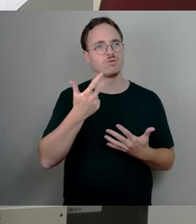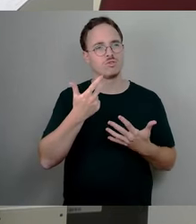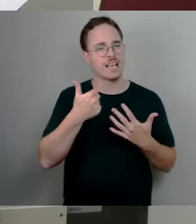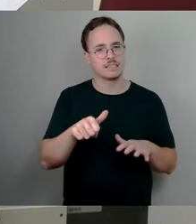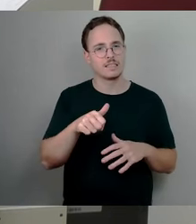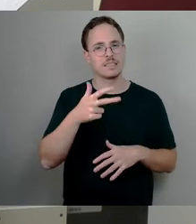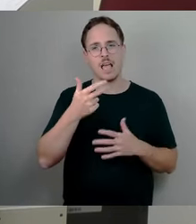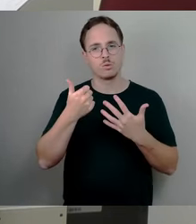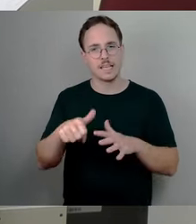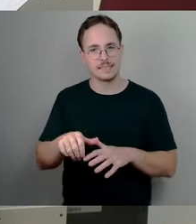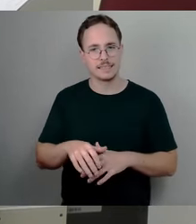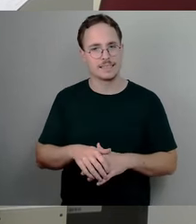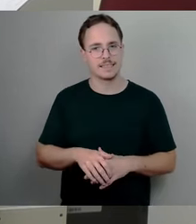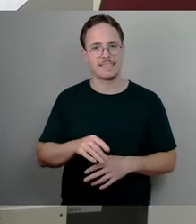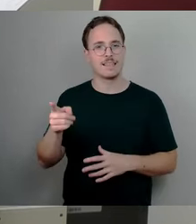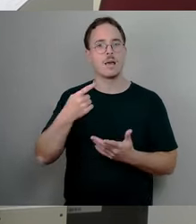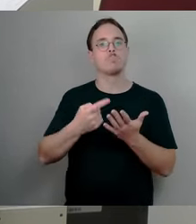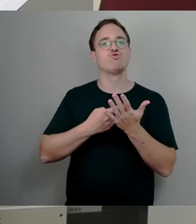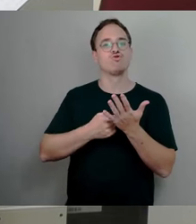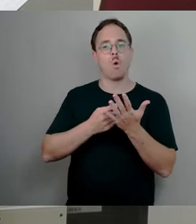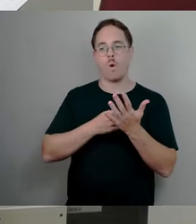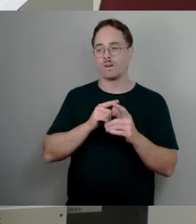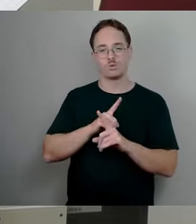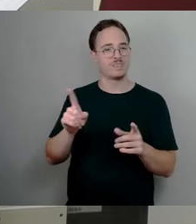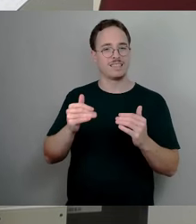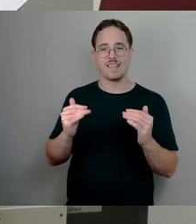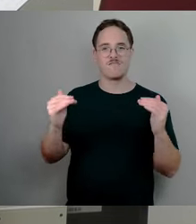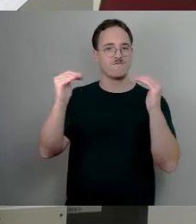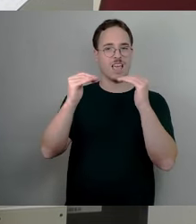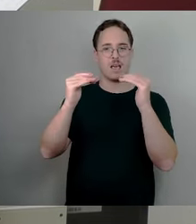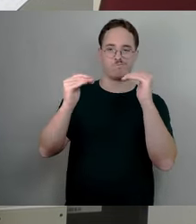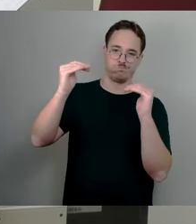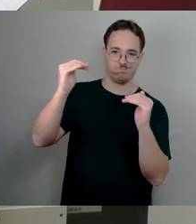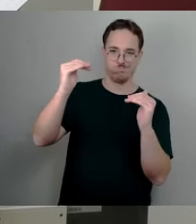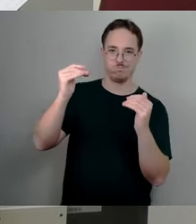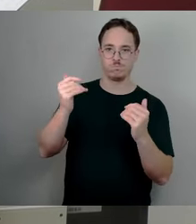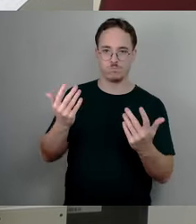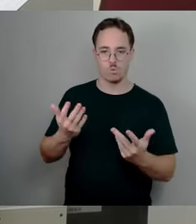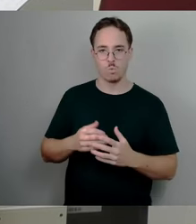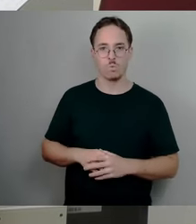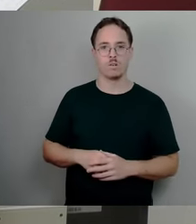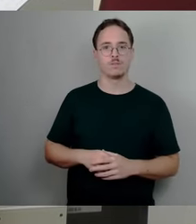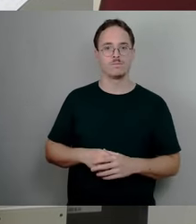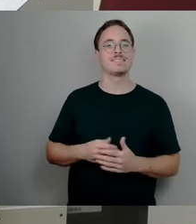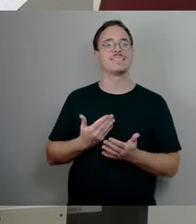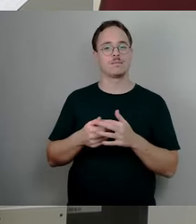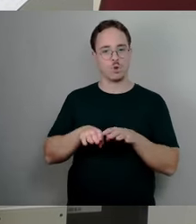ungerechte Besteuerung im Vergleich zu den anderen Steuerarten bei der Grundsteuer hatten. Das war der Hintergrund der